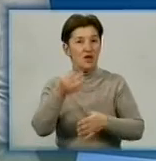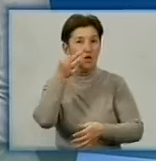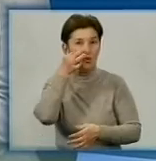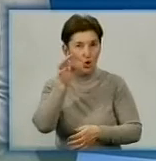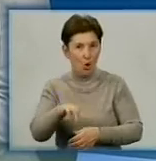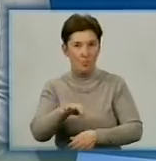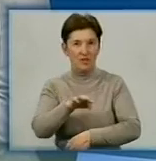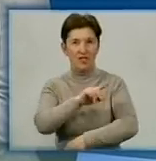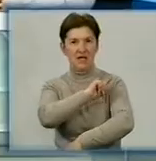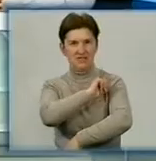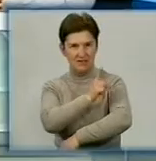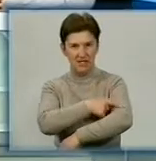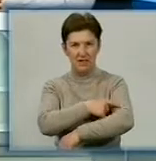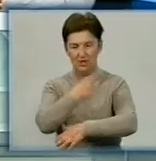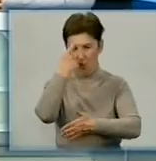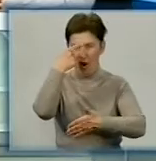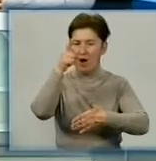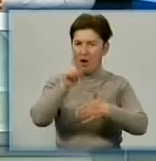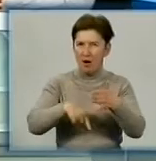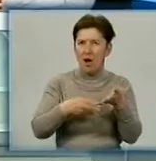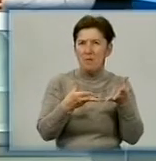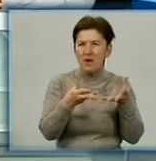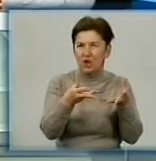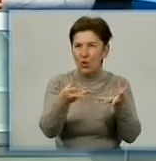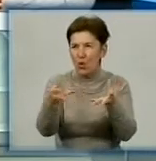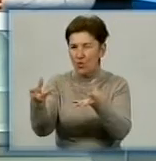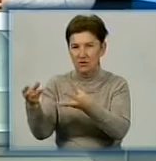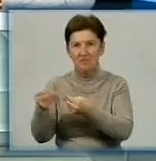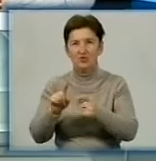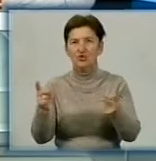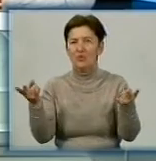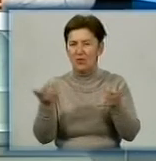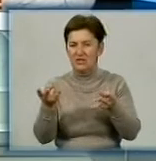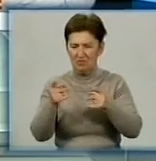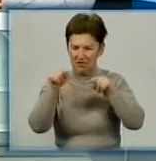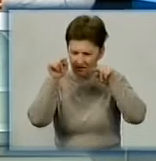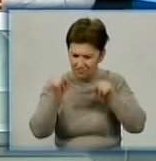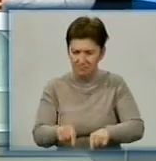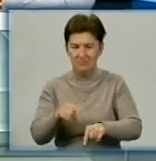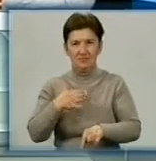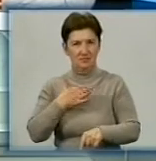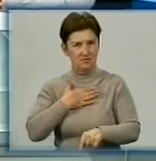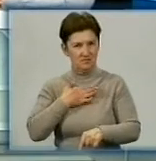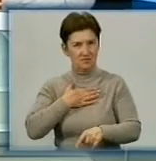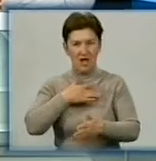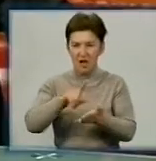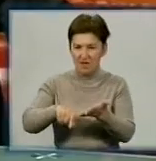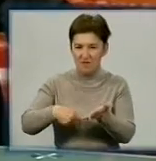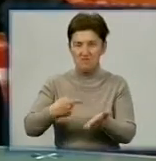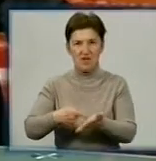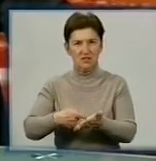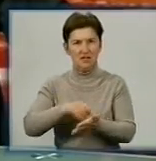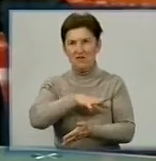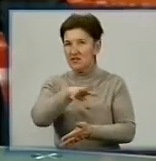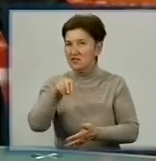силою переконував, що потрібно саме туди, саме його місто, ось він, він є гарантом, повірте,